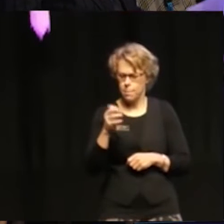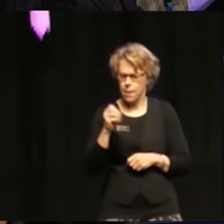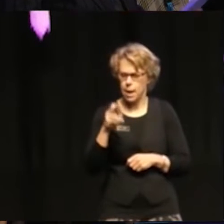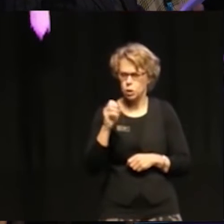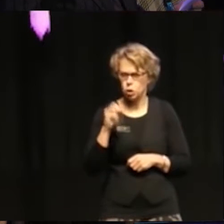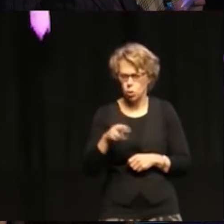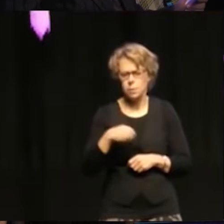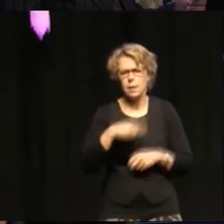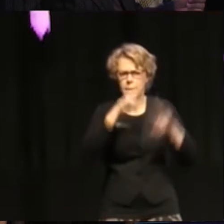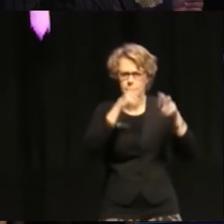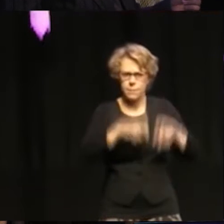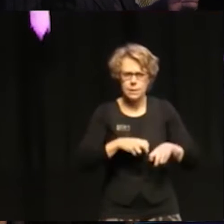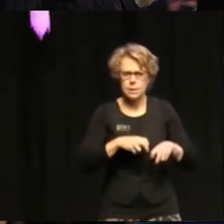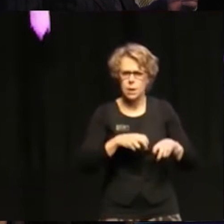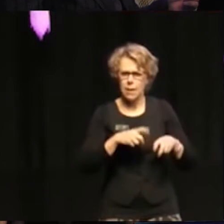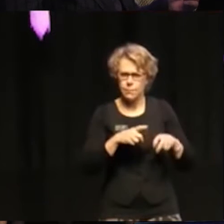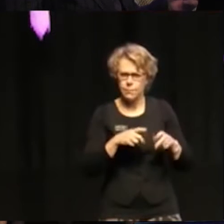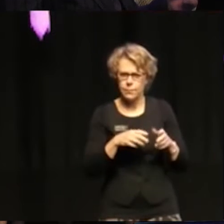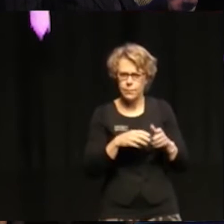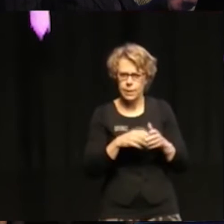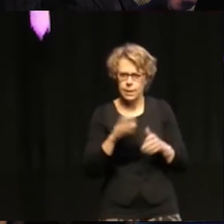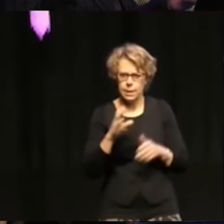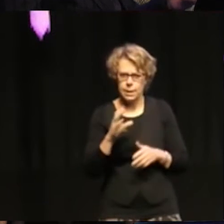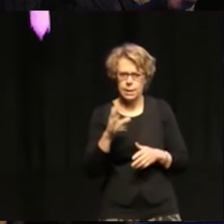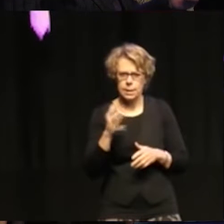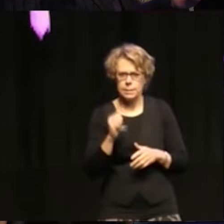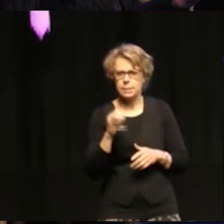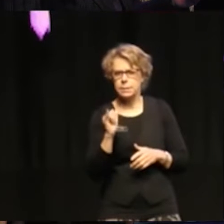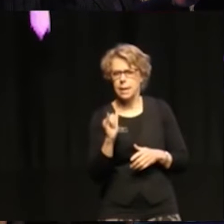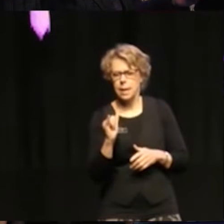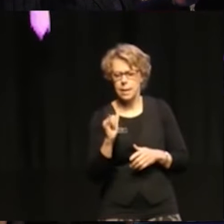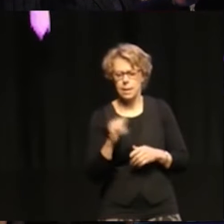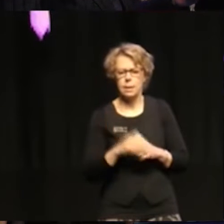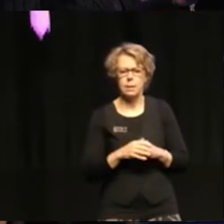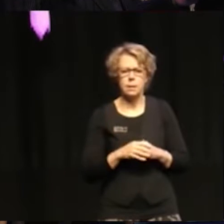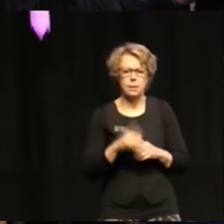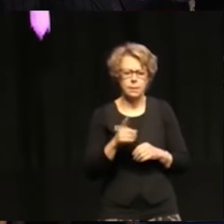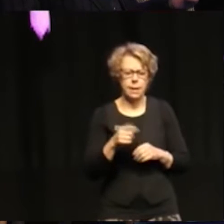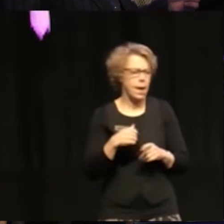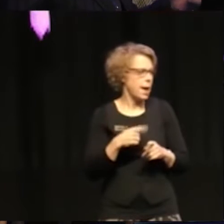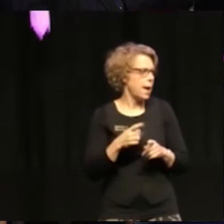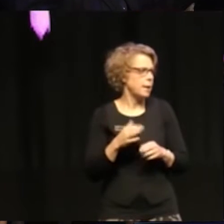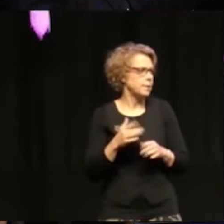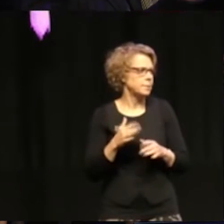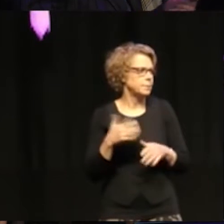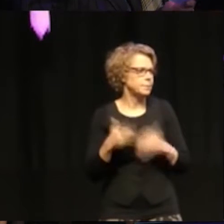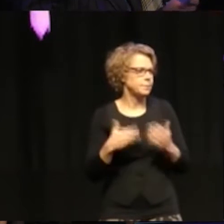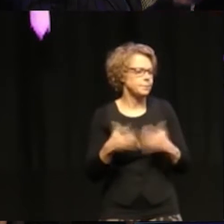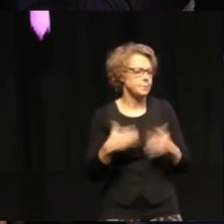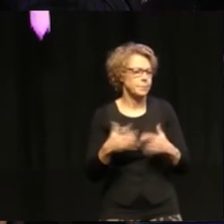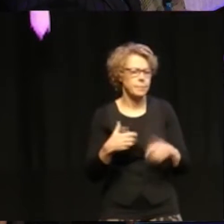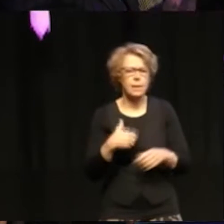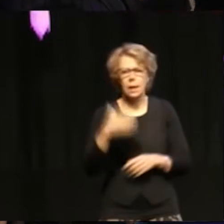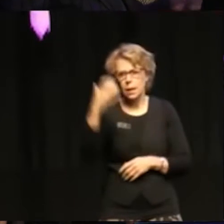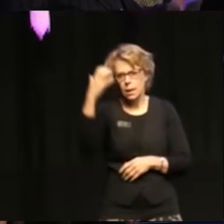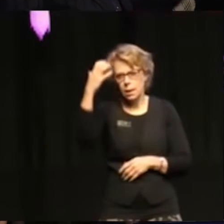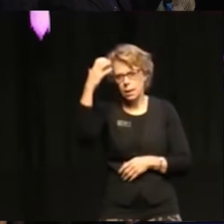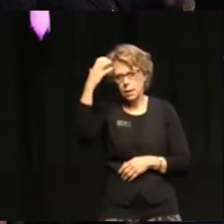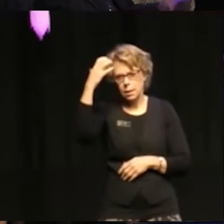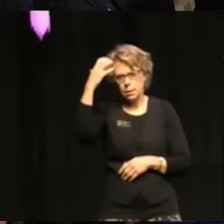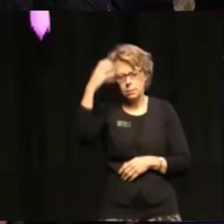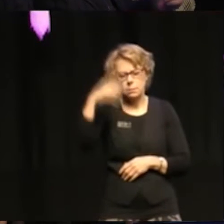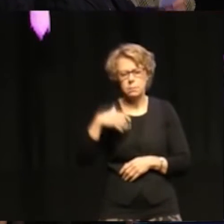vid SEI, det vill säga Stockholm Environment